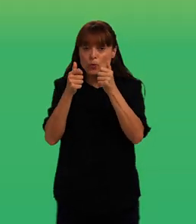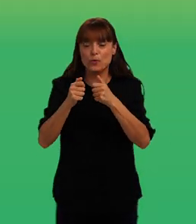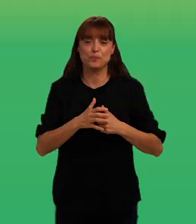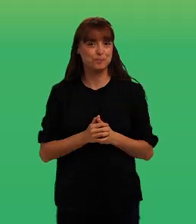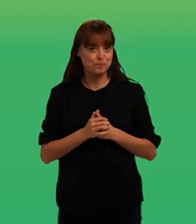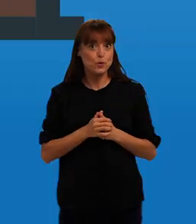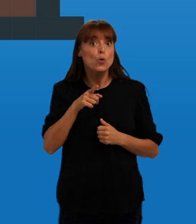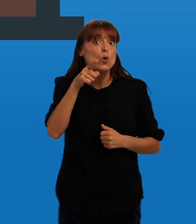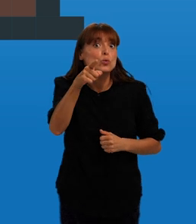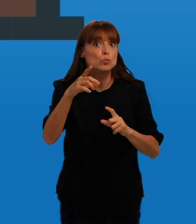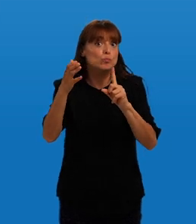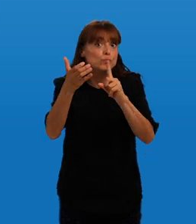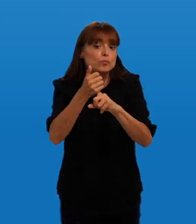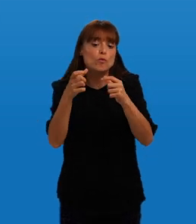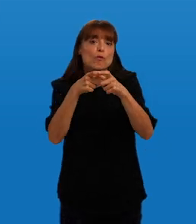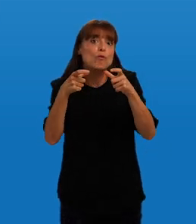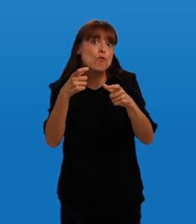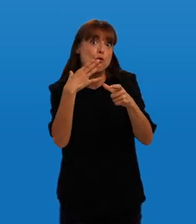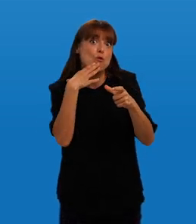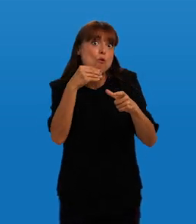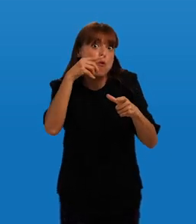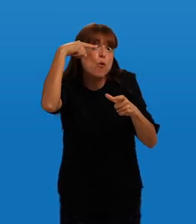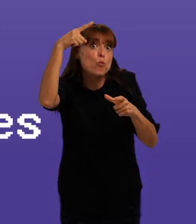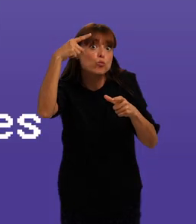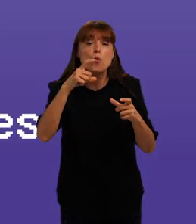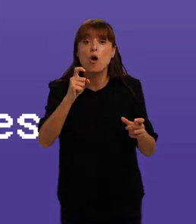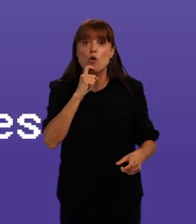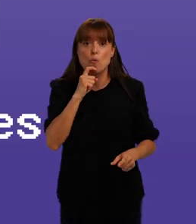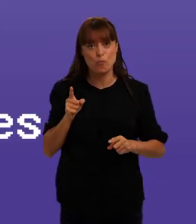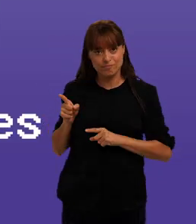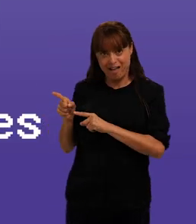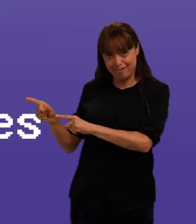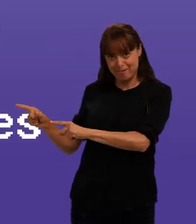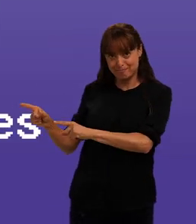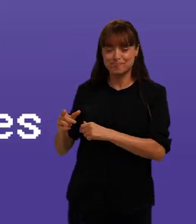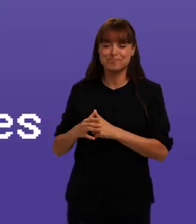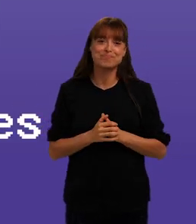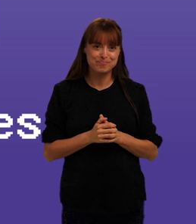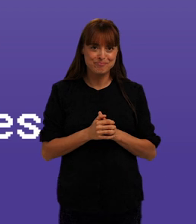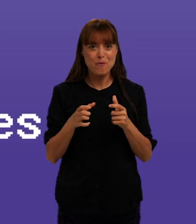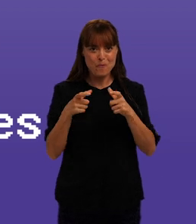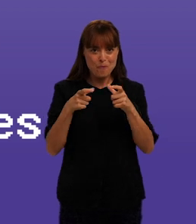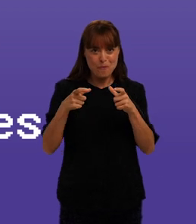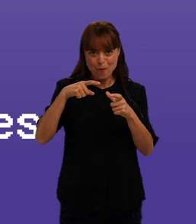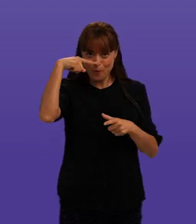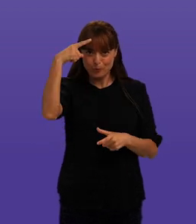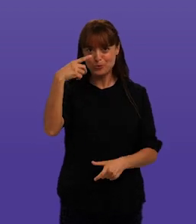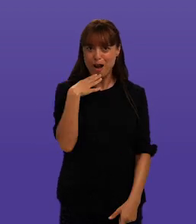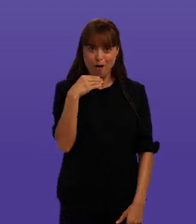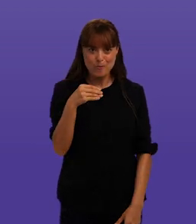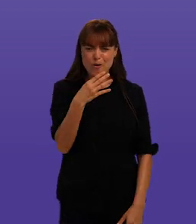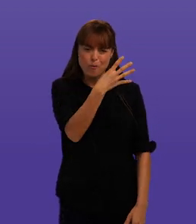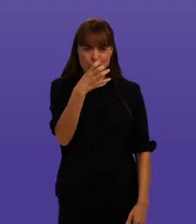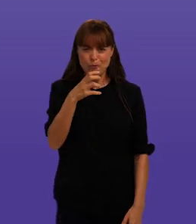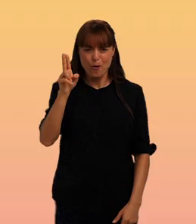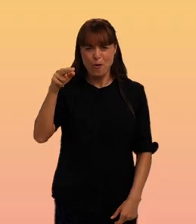bideo jokoak, ezgaldu aukera eta lortu zure gazte kultur bonoa, bonokulturajoven.go.es elbidean. Gazte